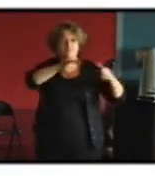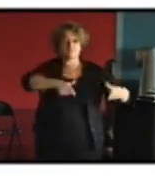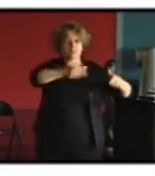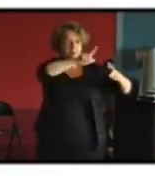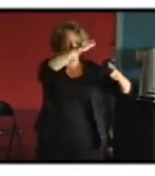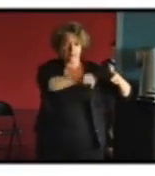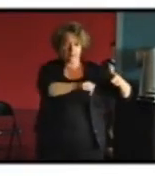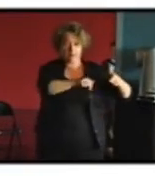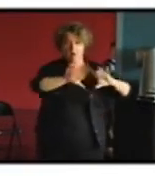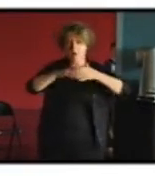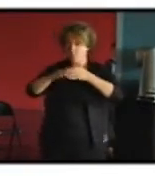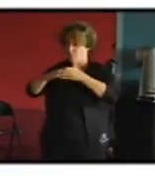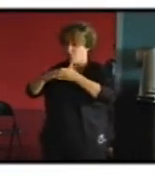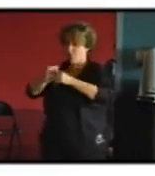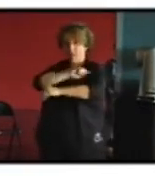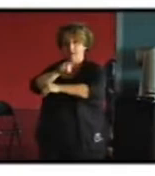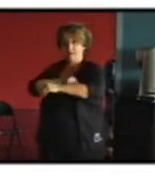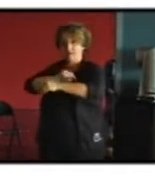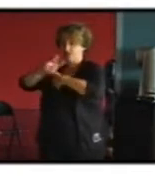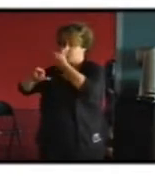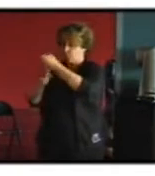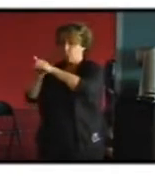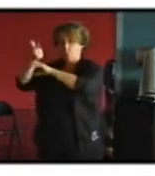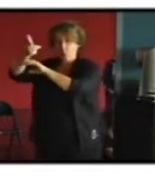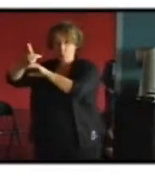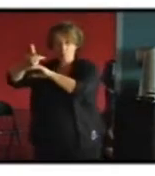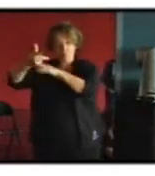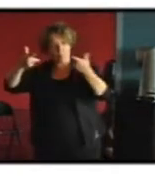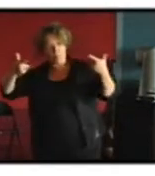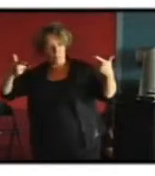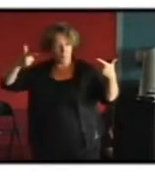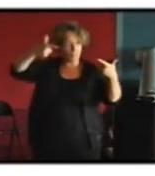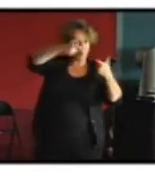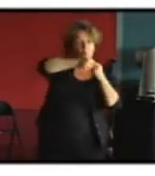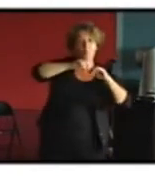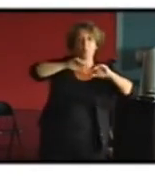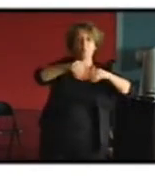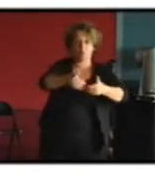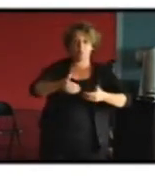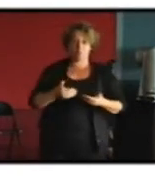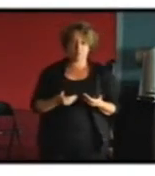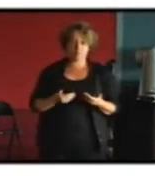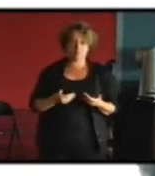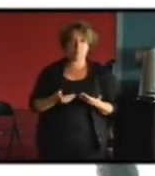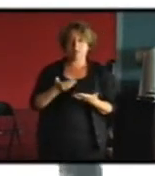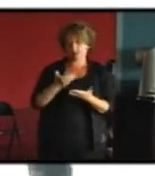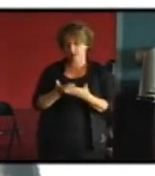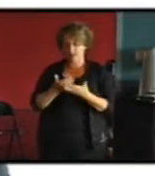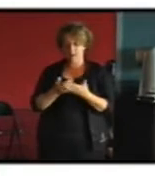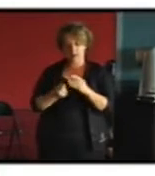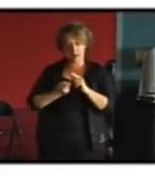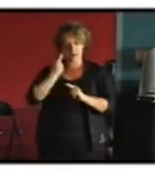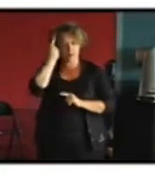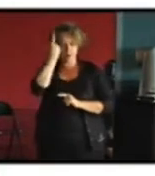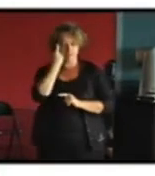les énergies renouvelables mais en fait cette question énergétique elle nous a amené à raisonner à l'échelle du tissu urbain